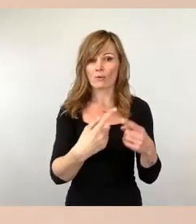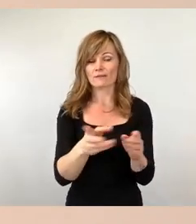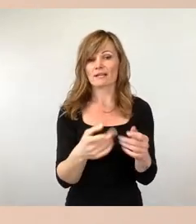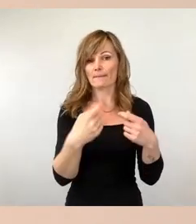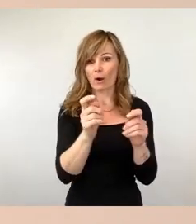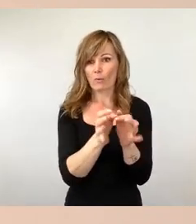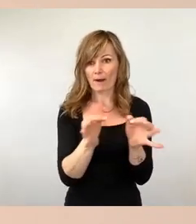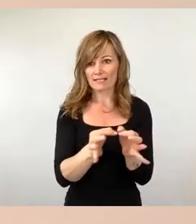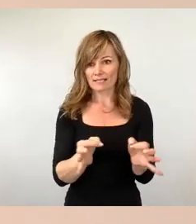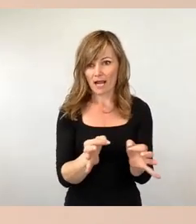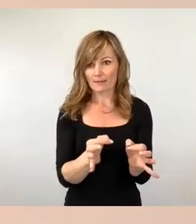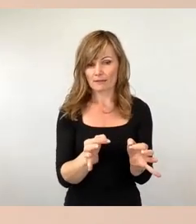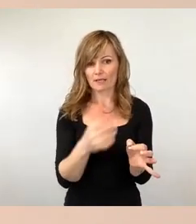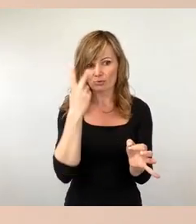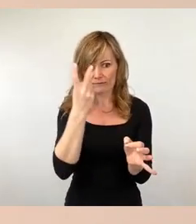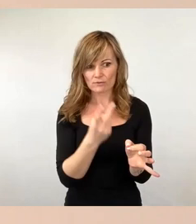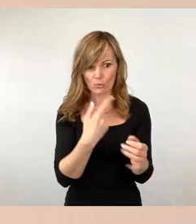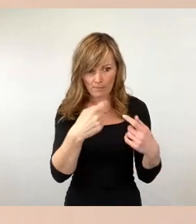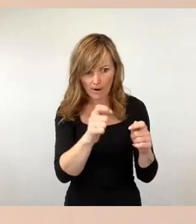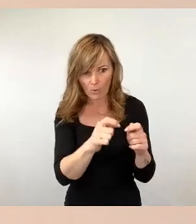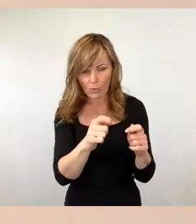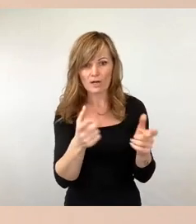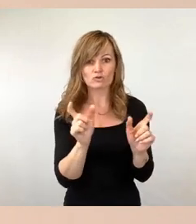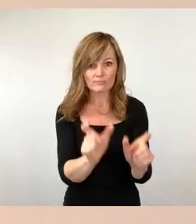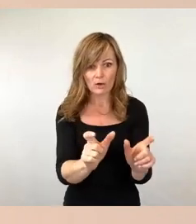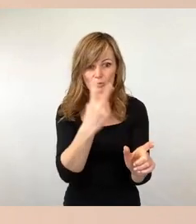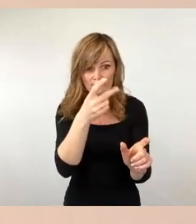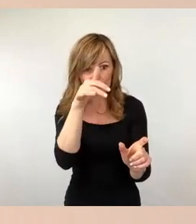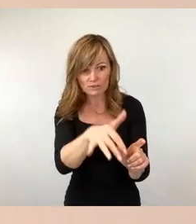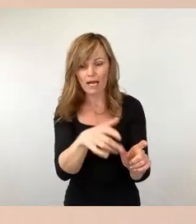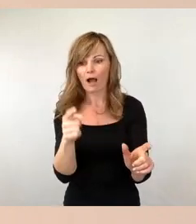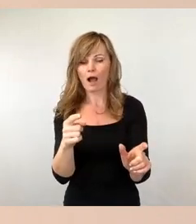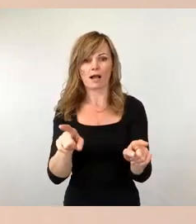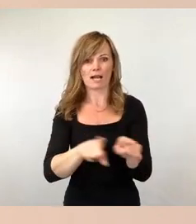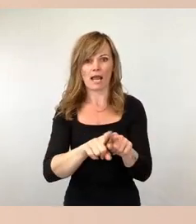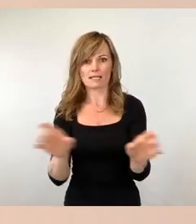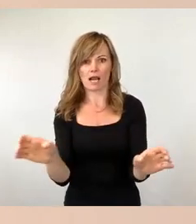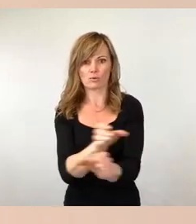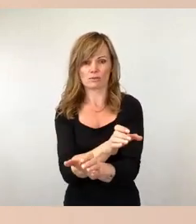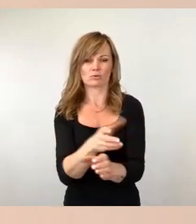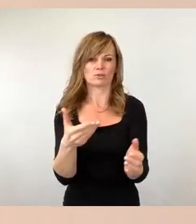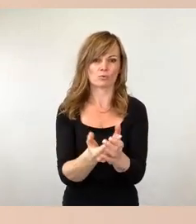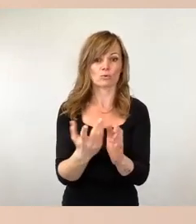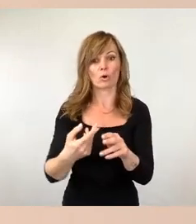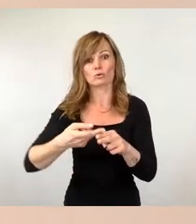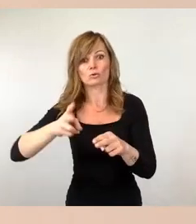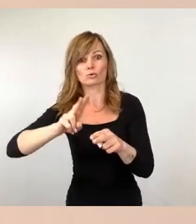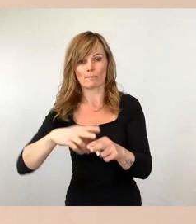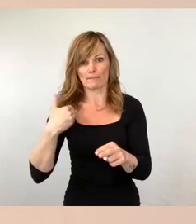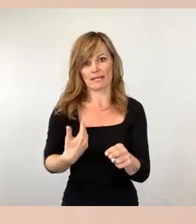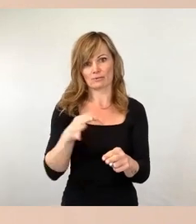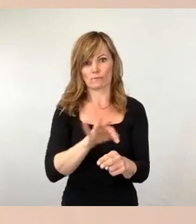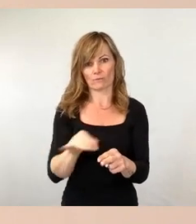noch mehr Baustellen und Sperrungen und damit natürlich, sagen wir mal, Einträchtigungen vor die Fahrgäste zu verursachen.